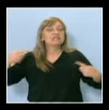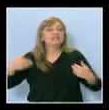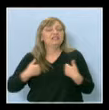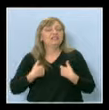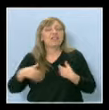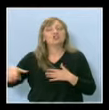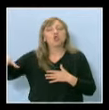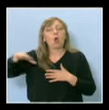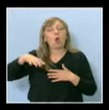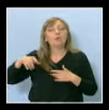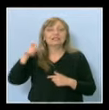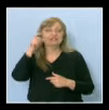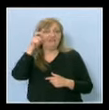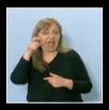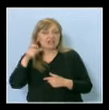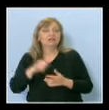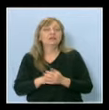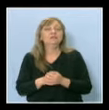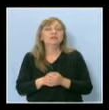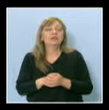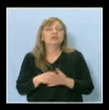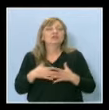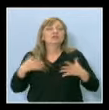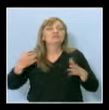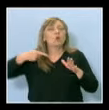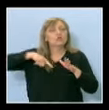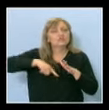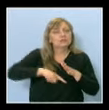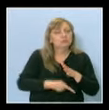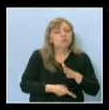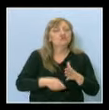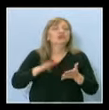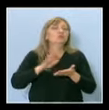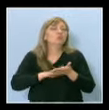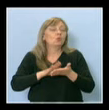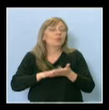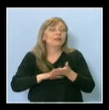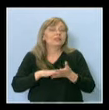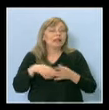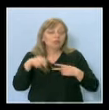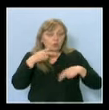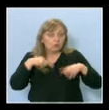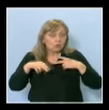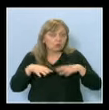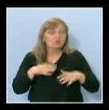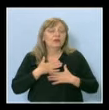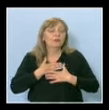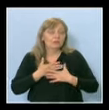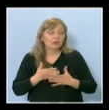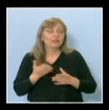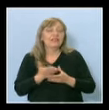нашата област, във Варненския регион, с изключително задълбочено документално проучване, благодарение на